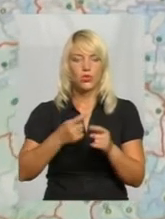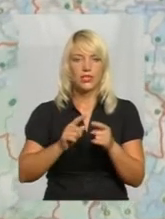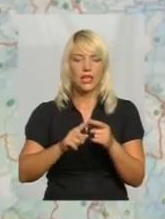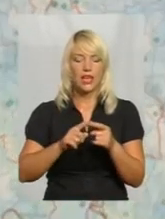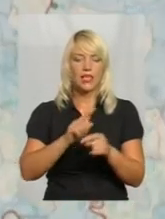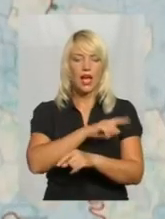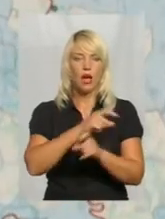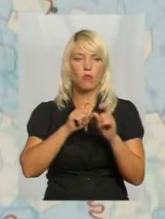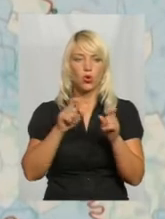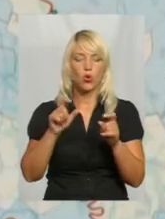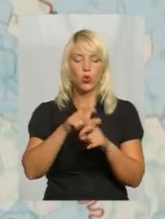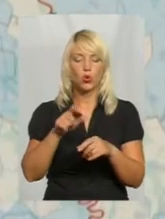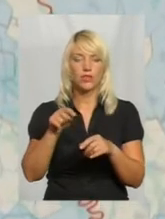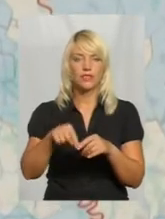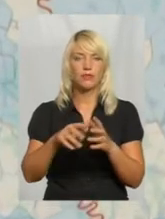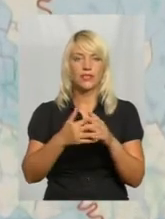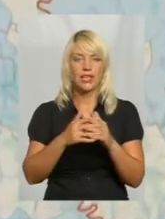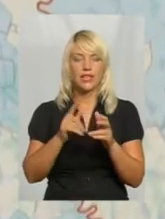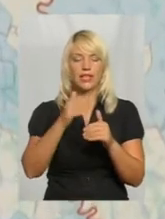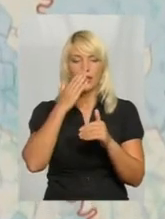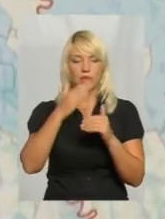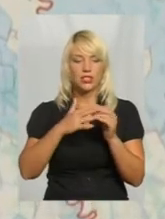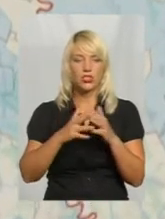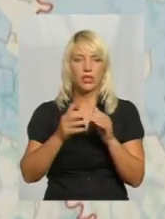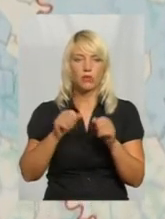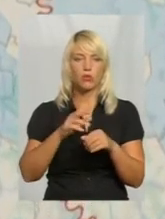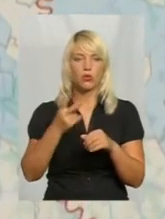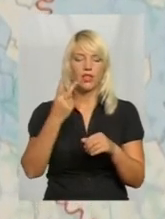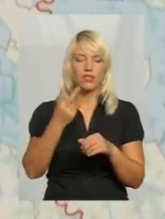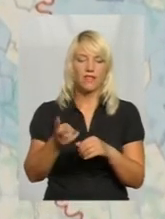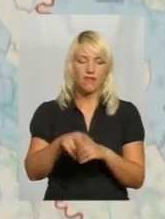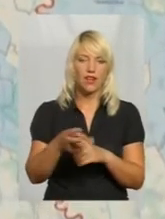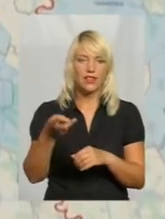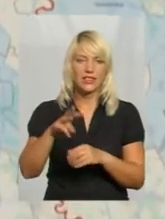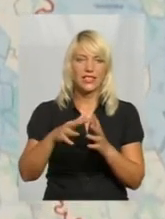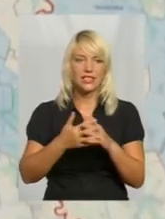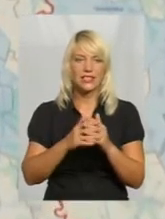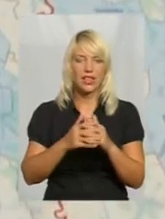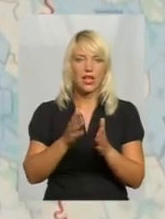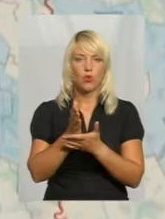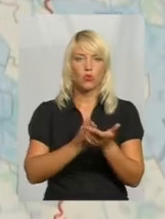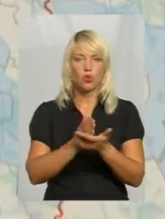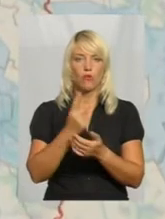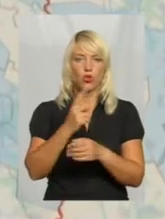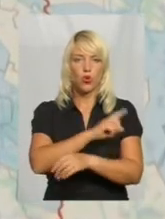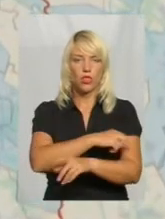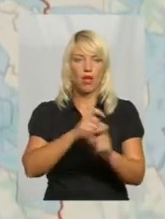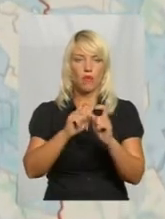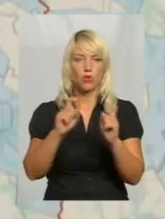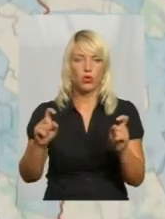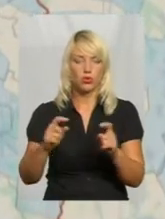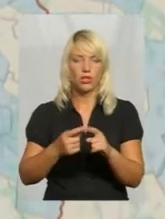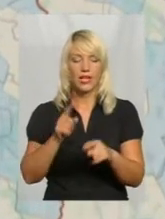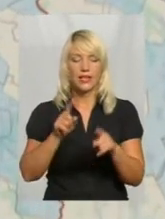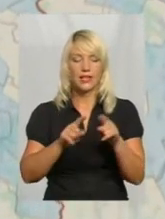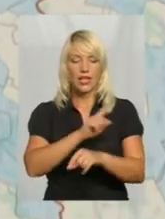І люди в цьому селі, де є, і найближчого села. Може бути два-три села обслуговувати, амбулаторія. Деякі